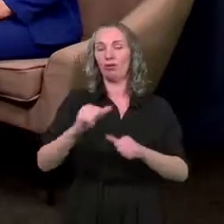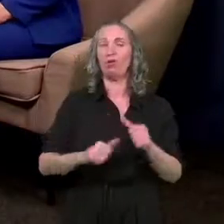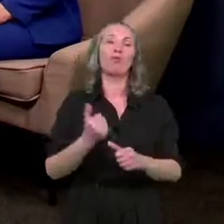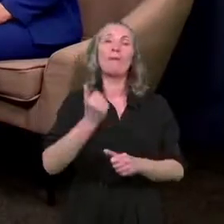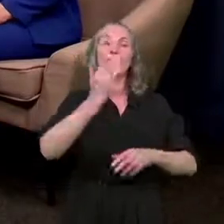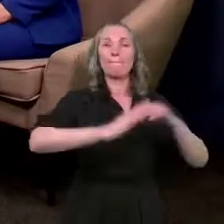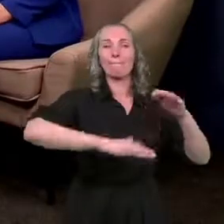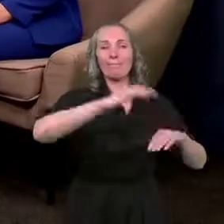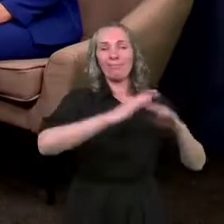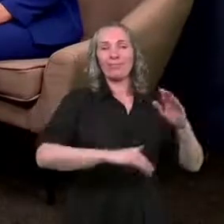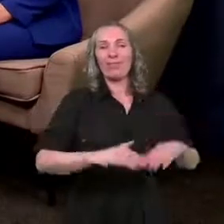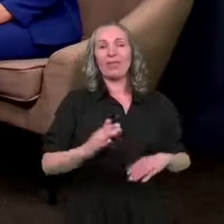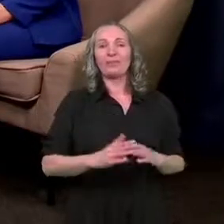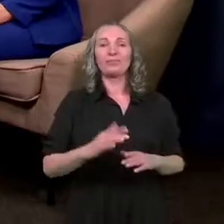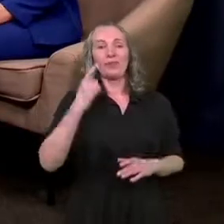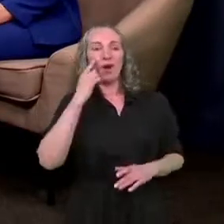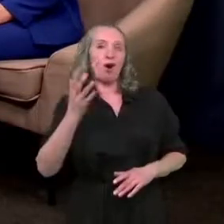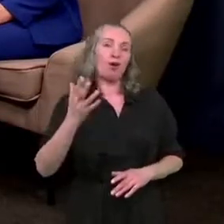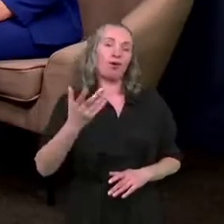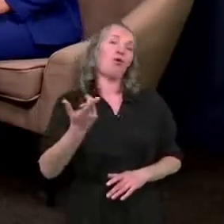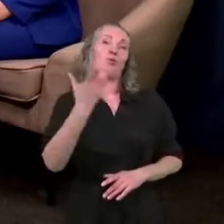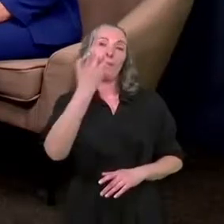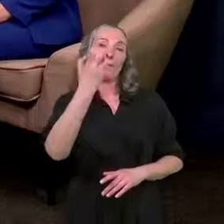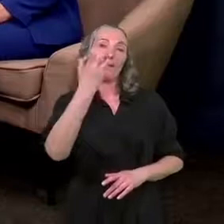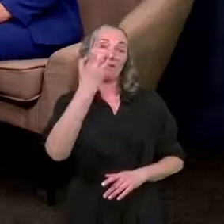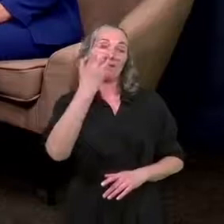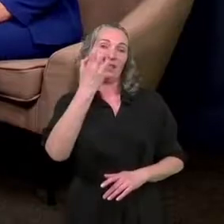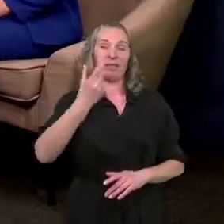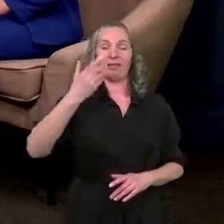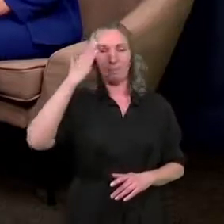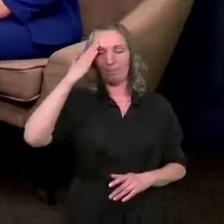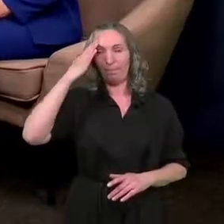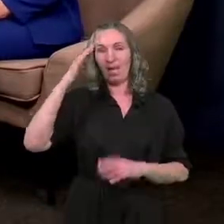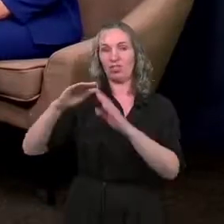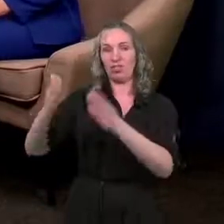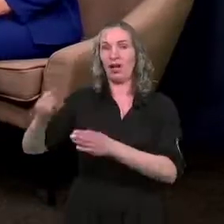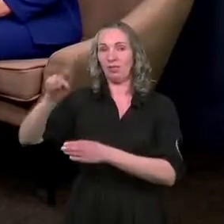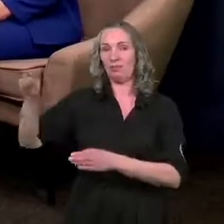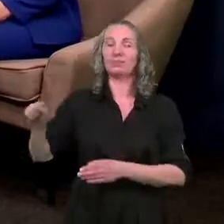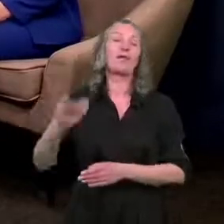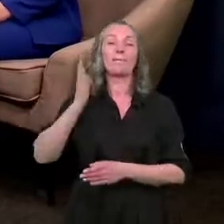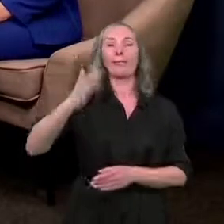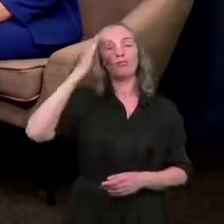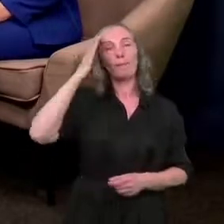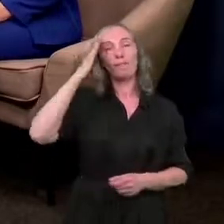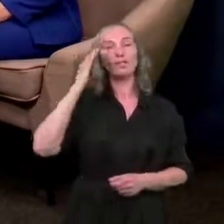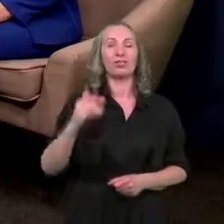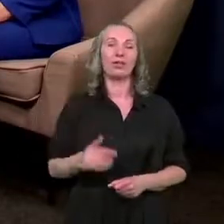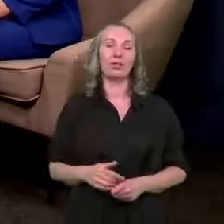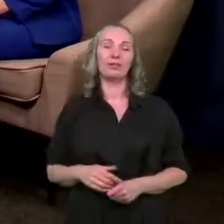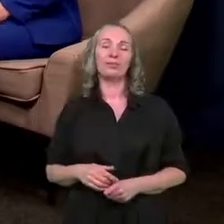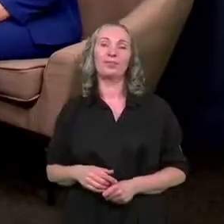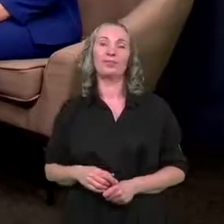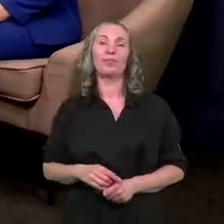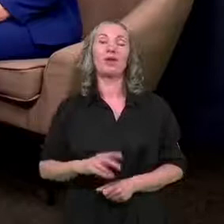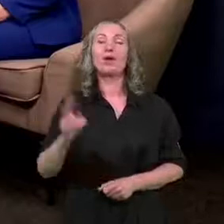budowę około 500 mieszkań. Ponieważ będą to mieszkania, które